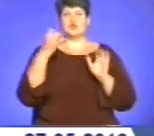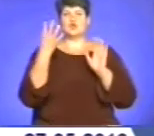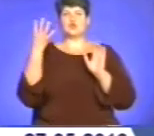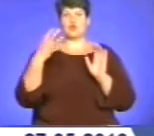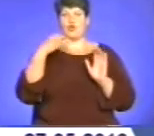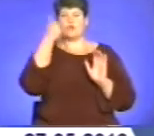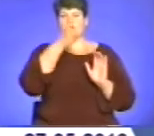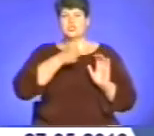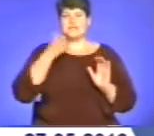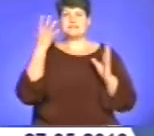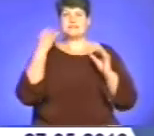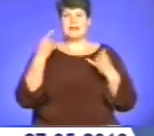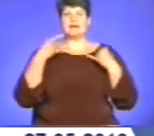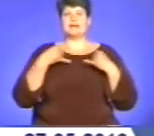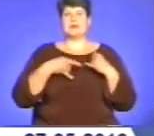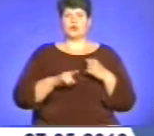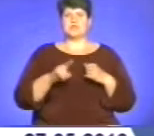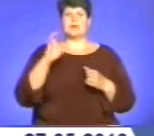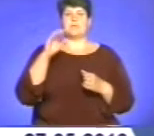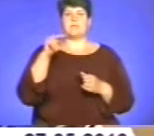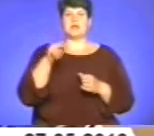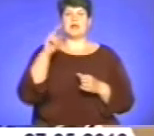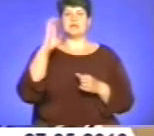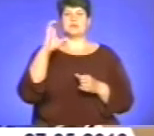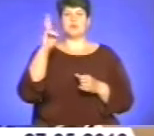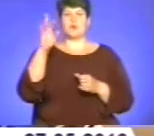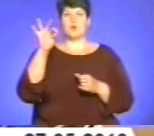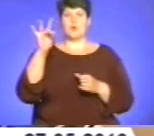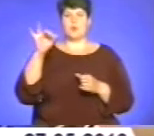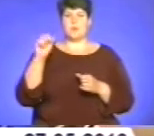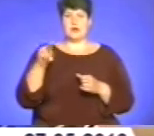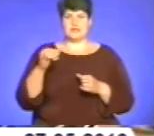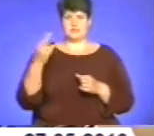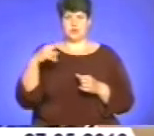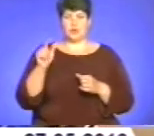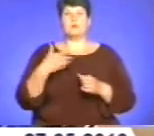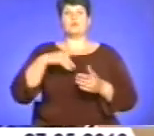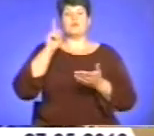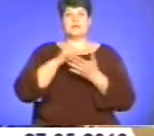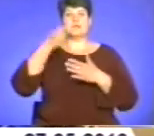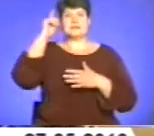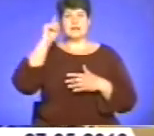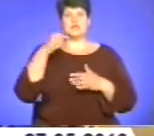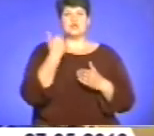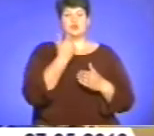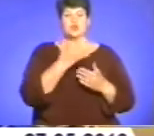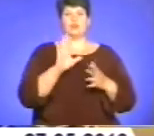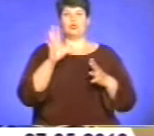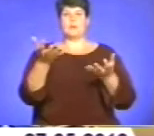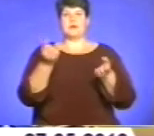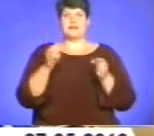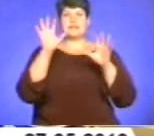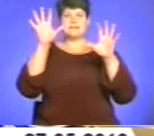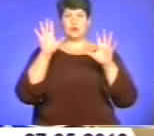народження гетьмана України Павла Скоропадського. Ми зобов'язані знати, що за гетьмана Павла Скоропадського було прийнято закон про